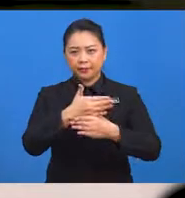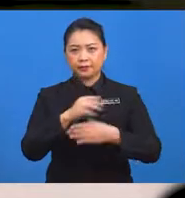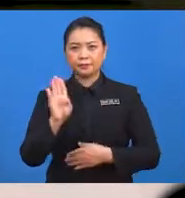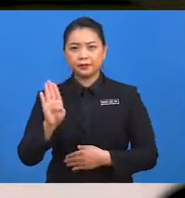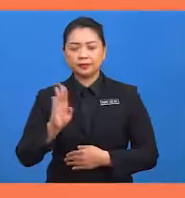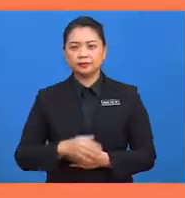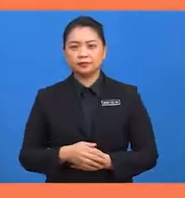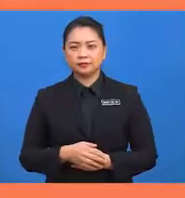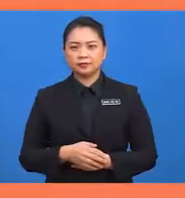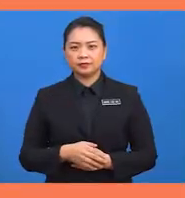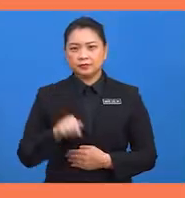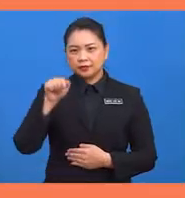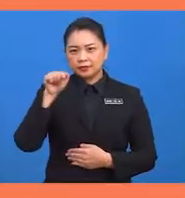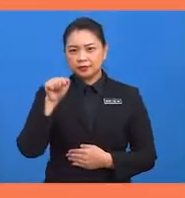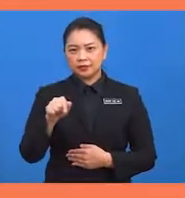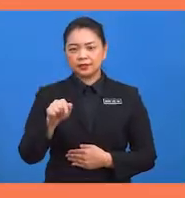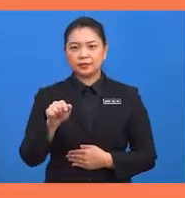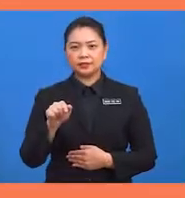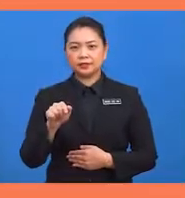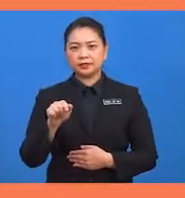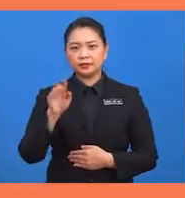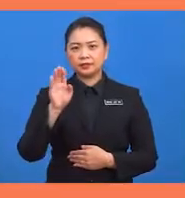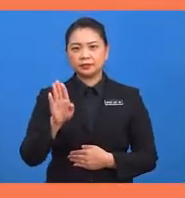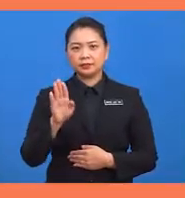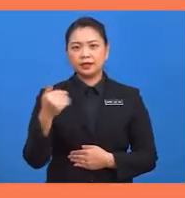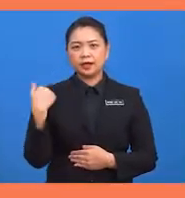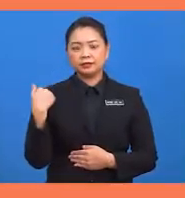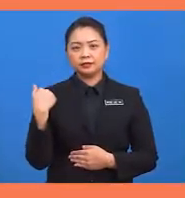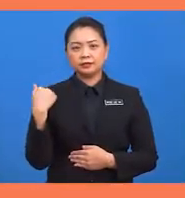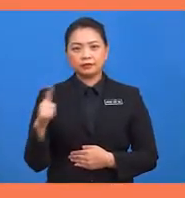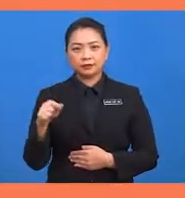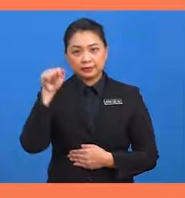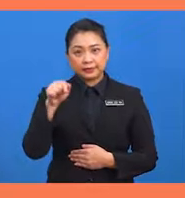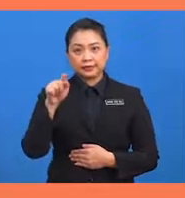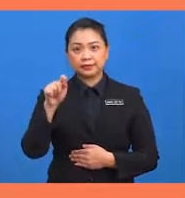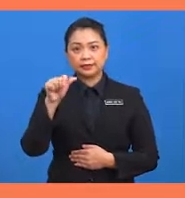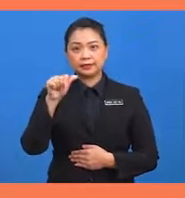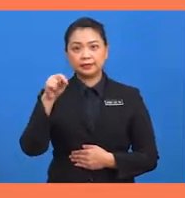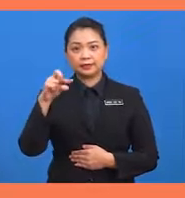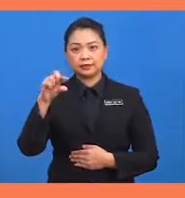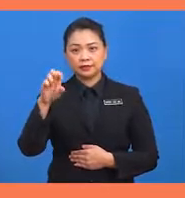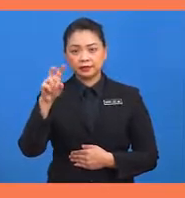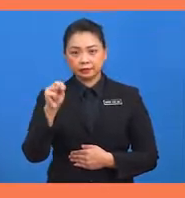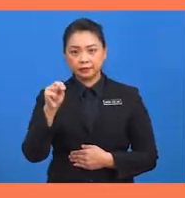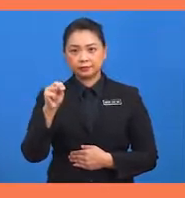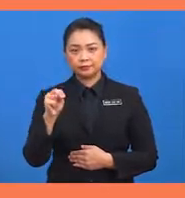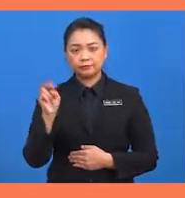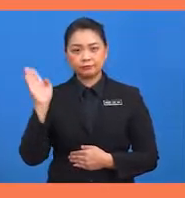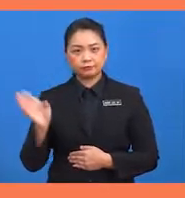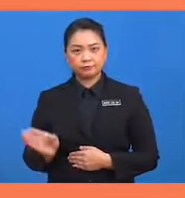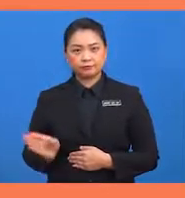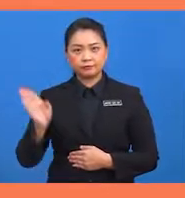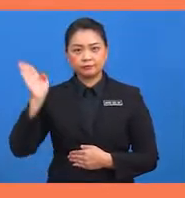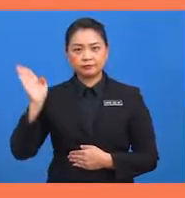Titik B ialah titik ketenjenan dengan sudut A, B, O atau sudut